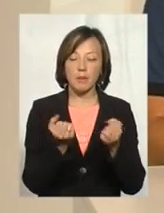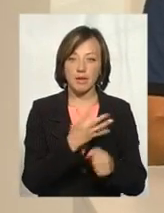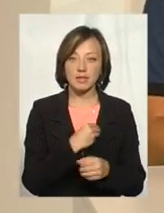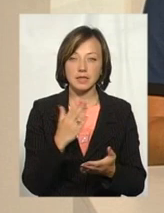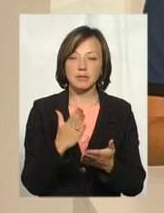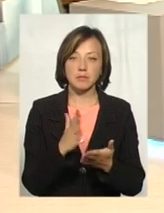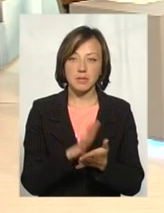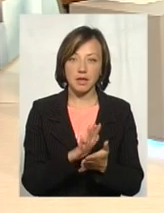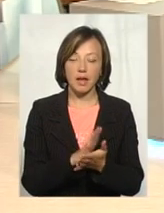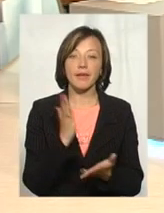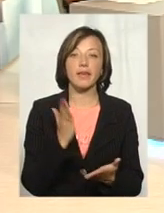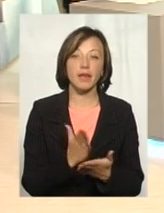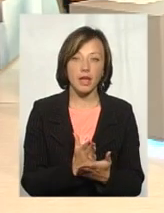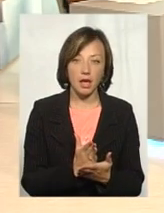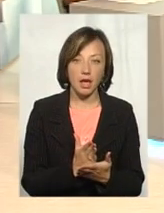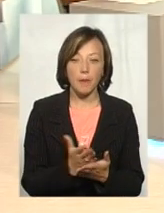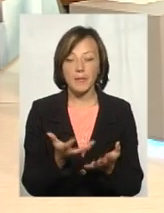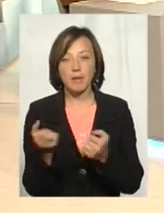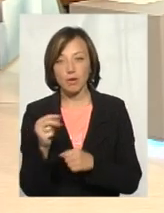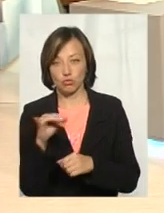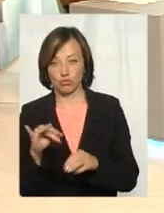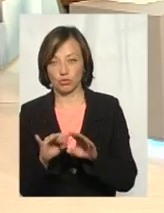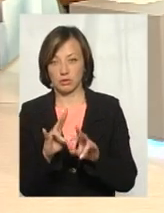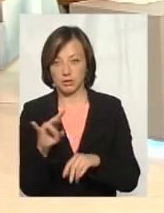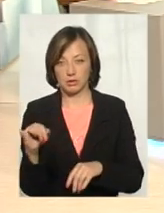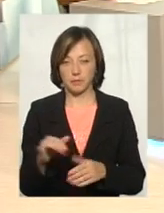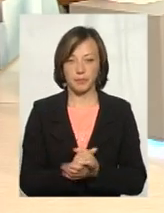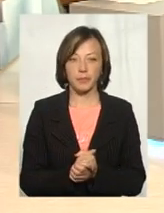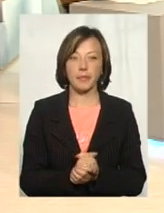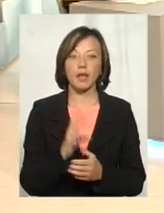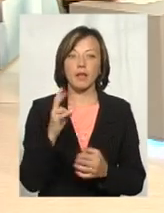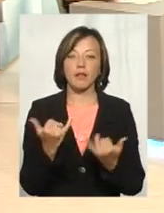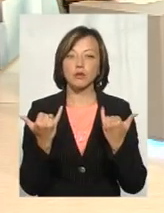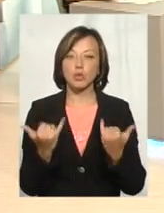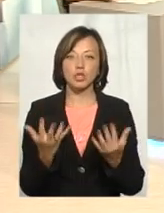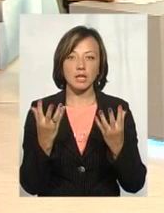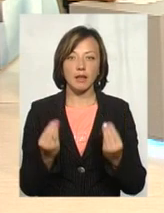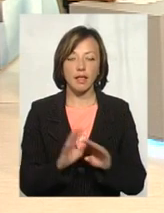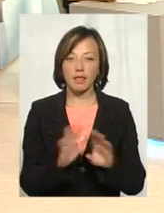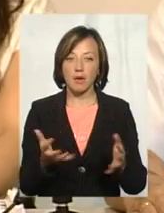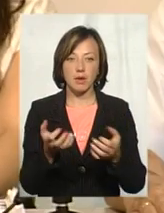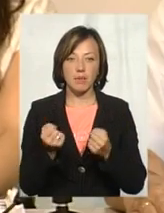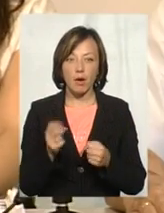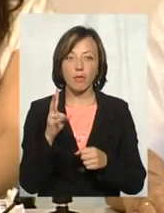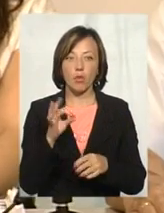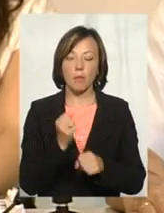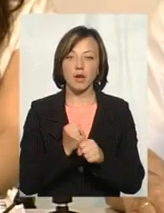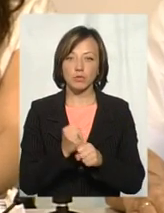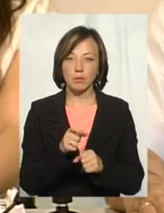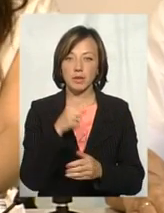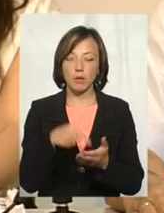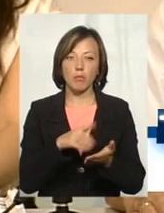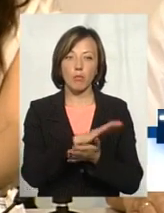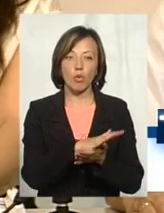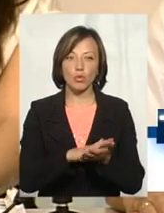львівське сміття є. То його приймають чи ні? На сьогоднішній день не приймають, але ми працюємо на даним питанням, щоб далі